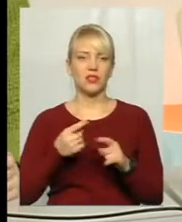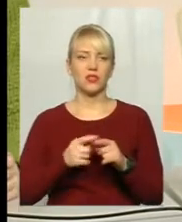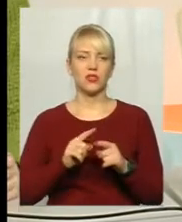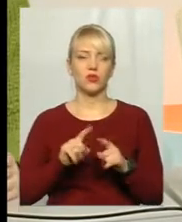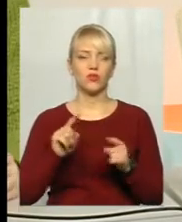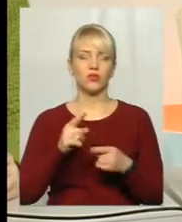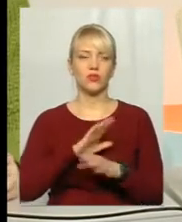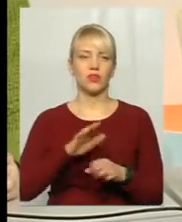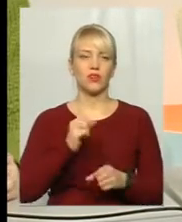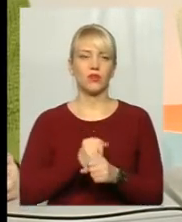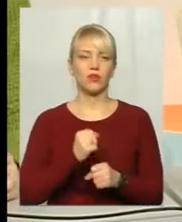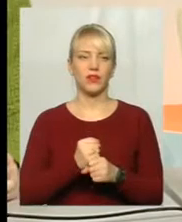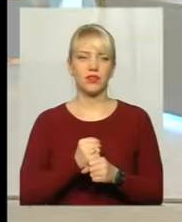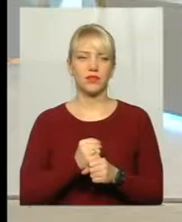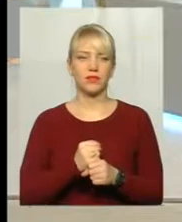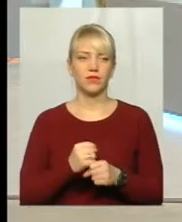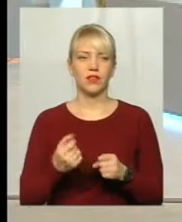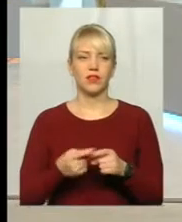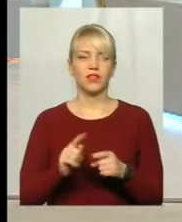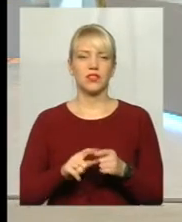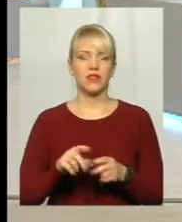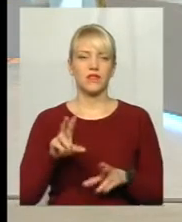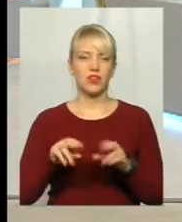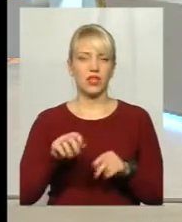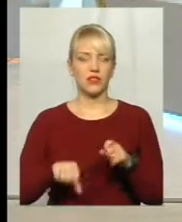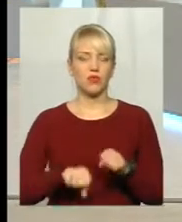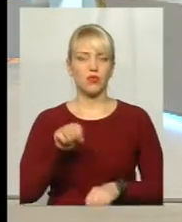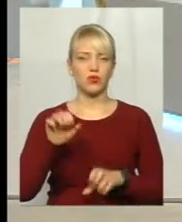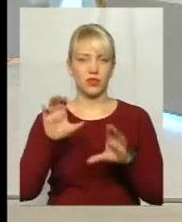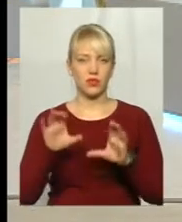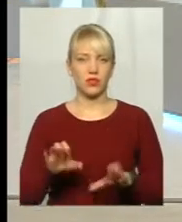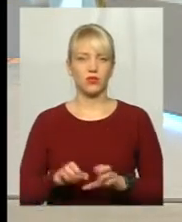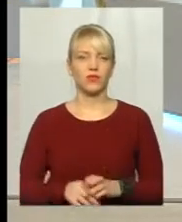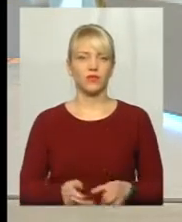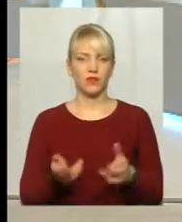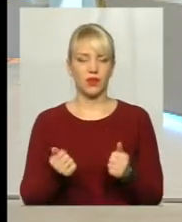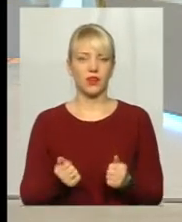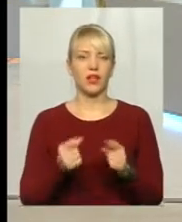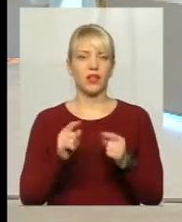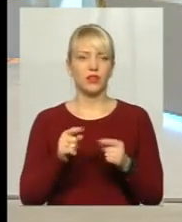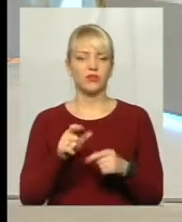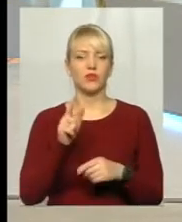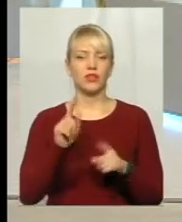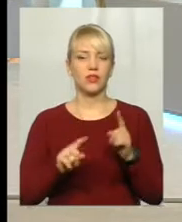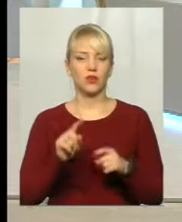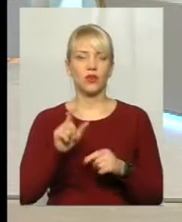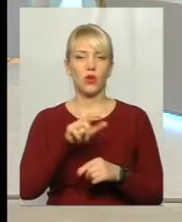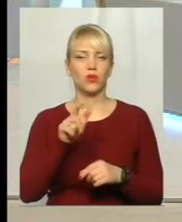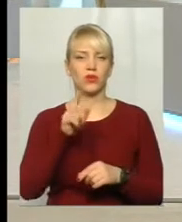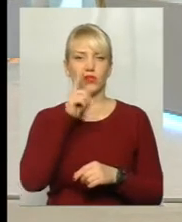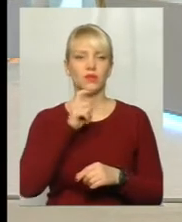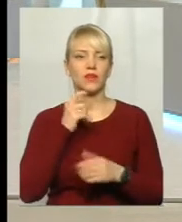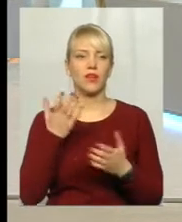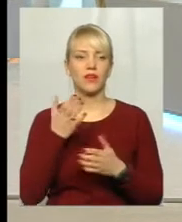чомусь не роблять. Це вже порушення навіть закону, ми можемо говорити. так, як коли людина не розуміє, на який